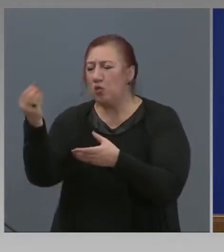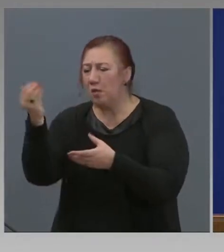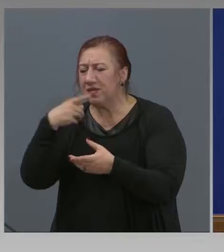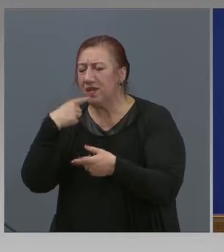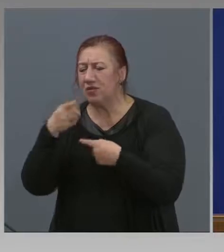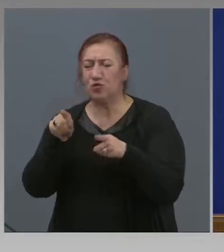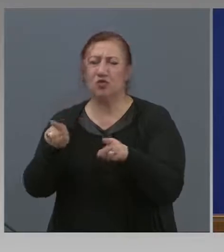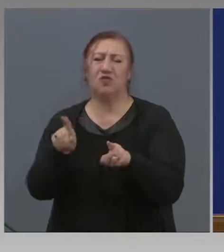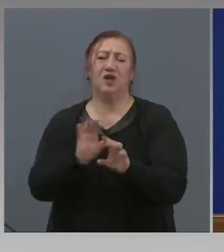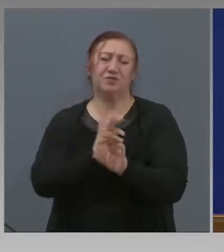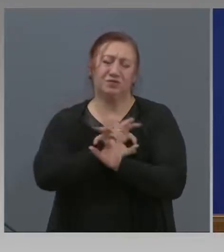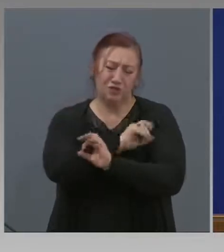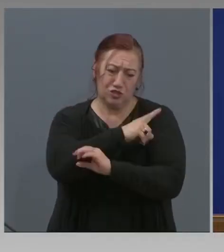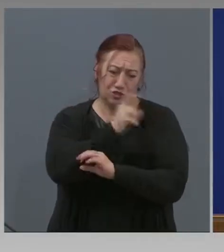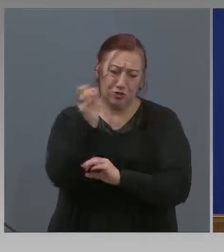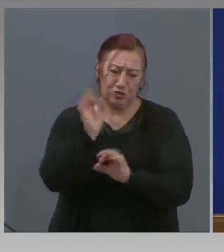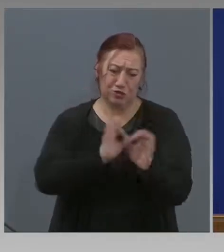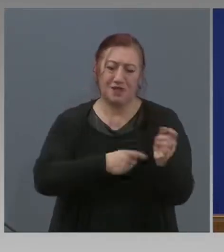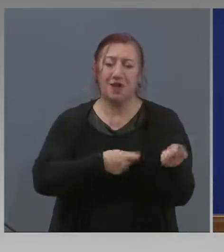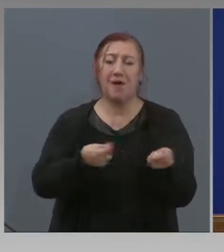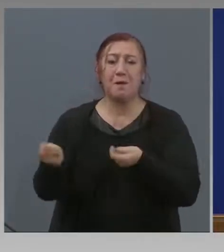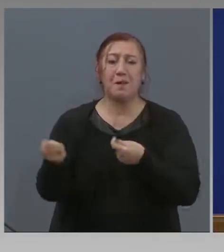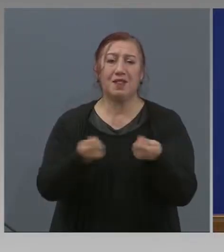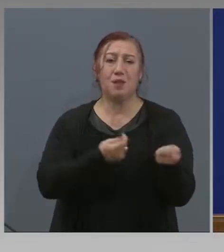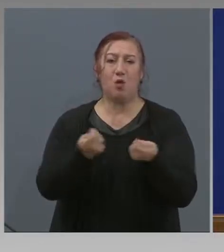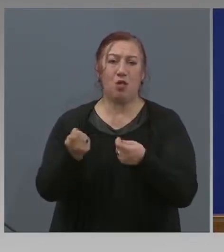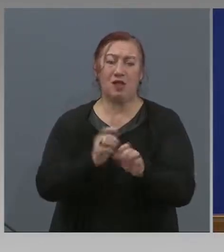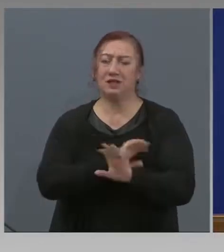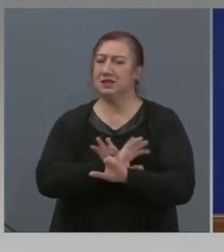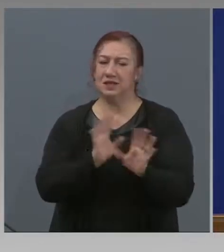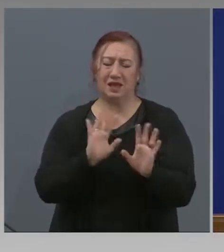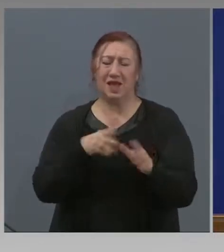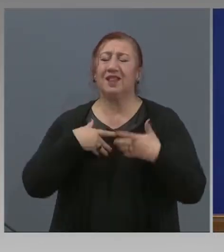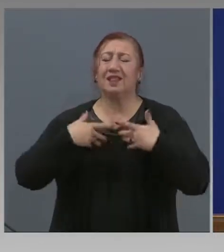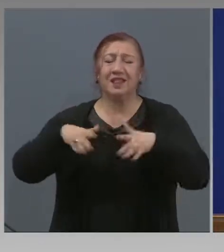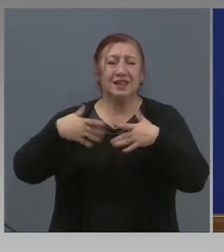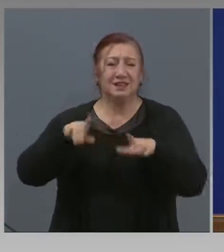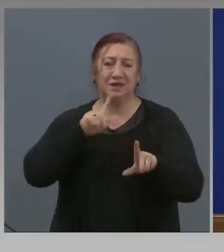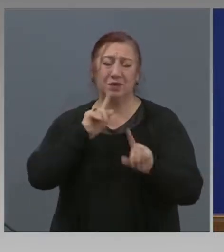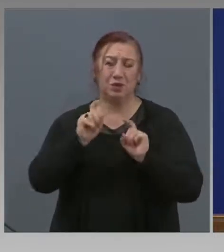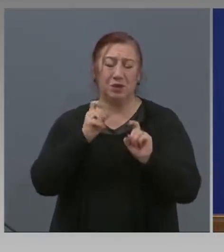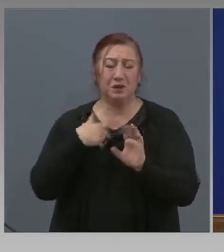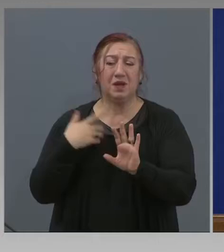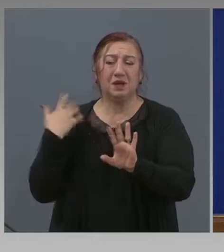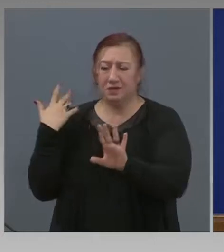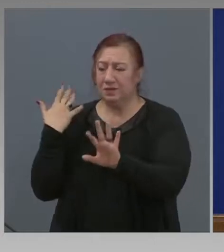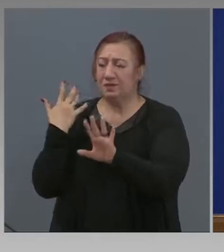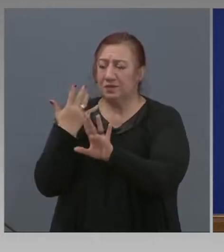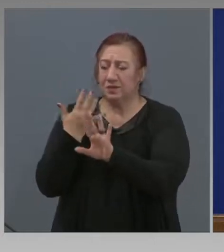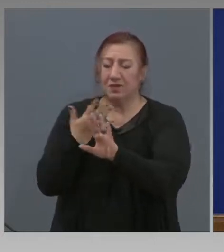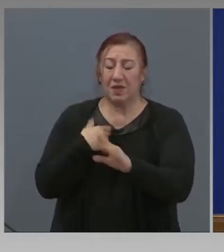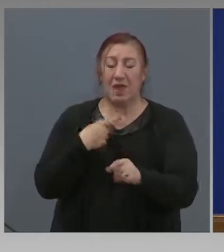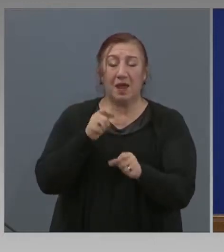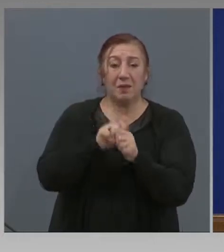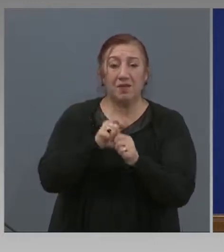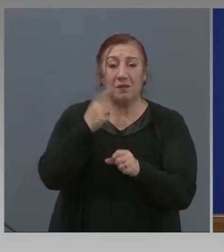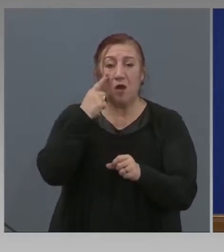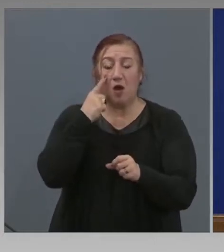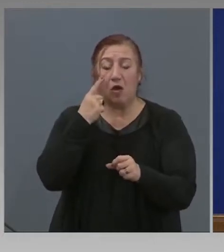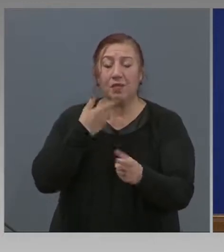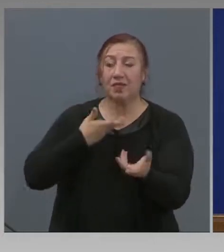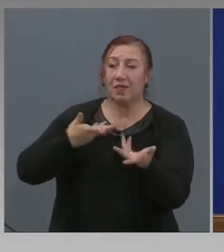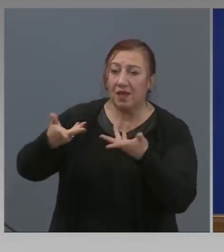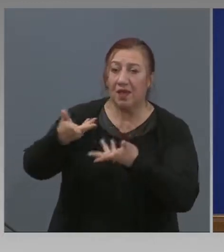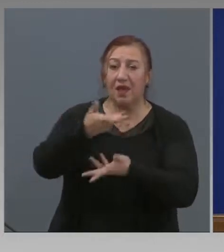и не искам да го коментирам. Ние водим от доста време опит за диалог, който е абсолютно